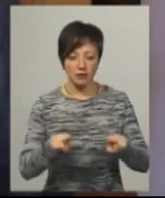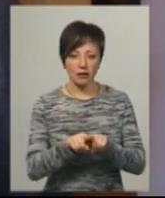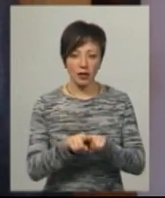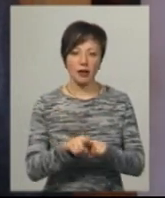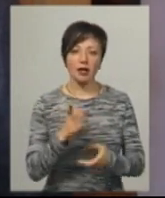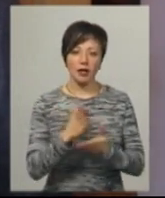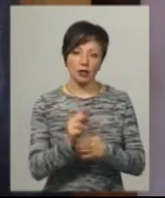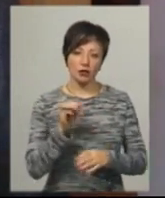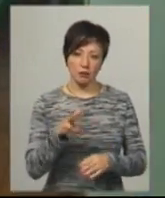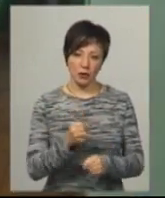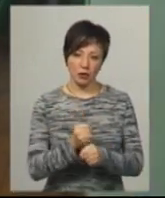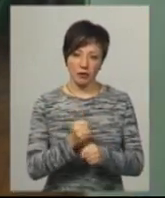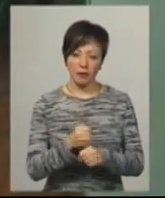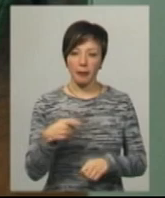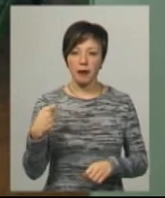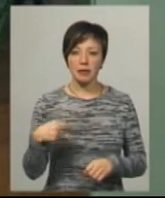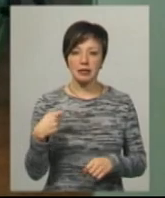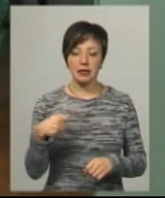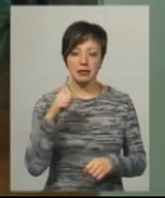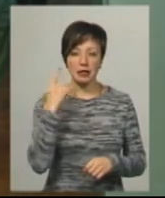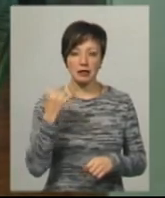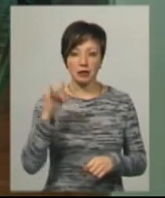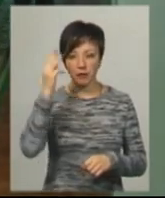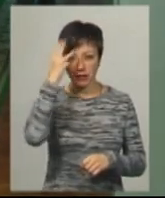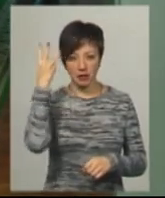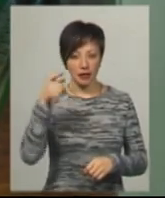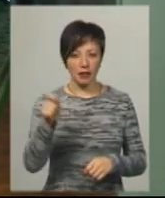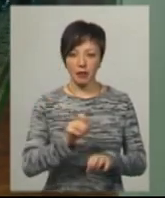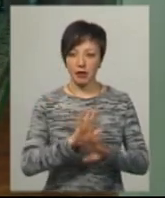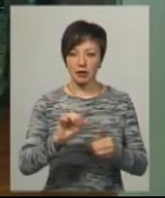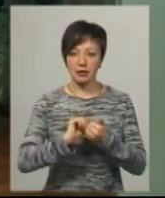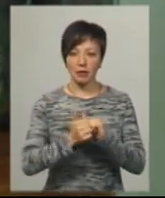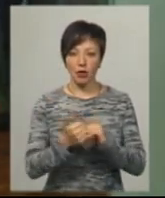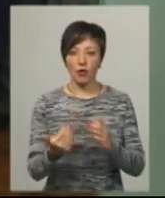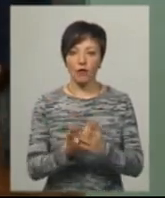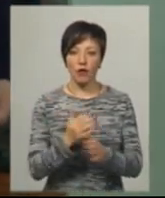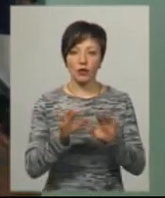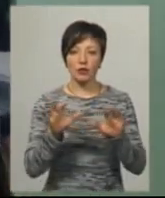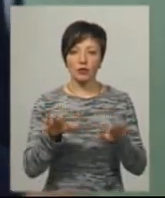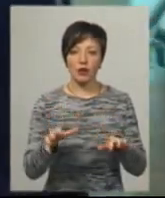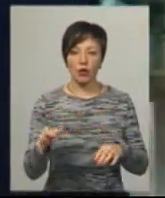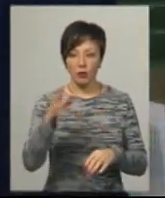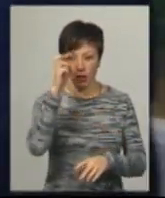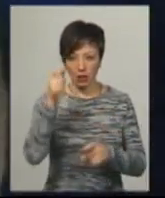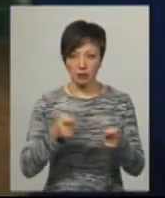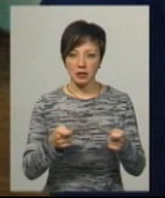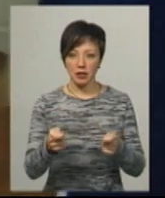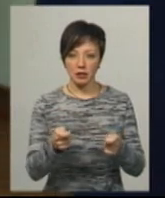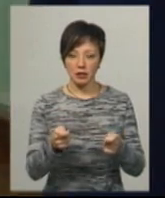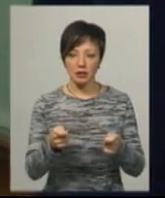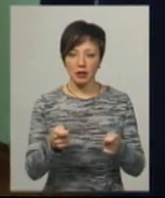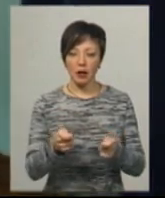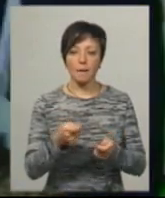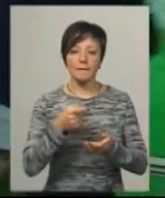тому є над чим працювати. Президент Володимир Зеленський до Хмельницького не приїхав. Замість нього нового очільника Хмельницької облдержадміністрації Дмитра